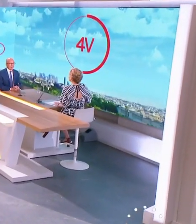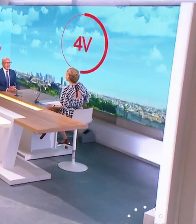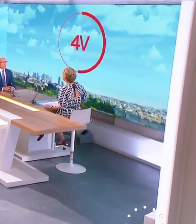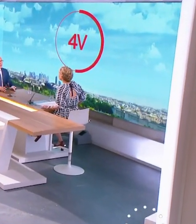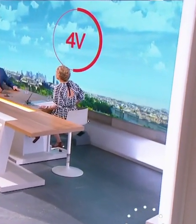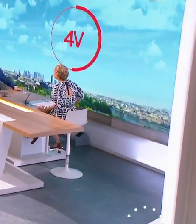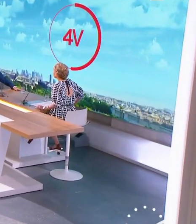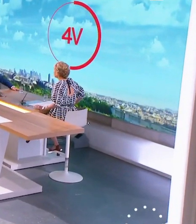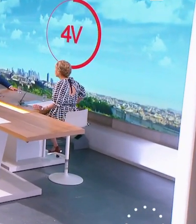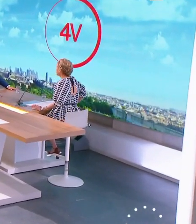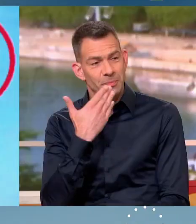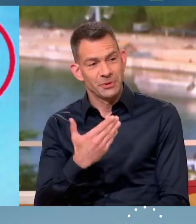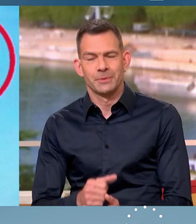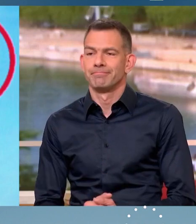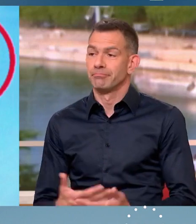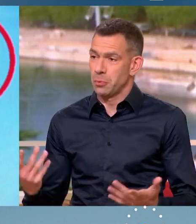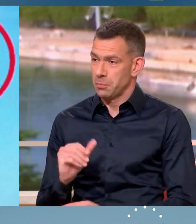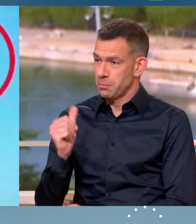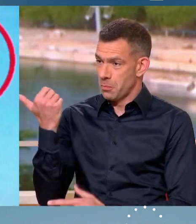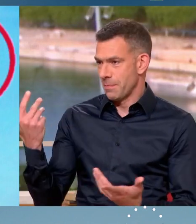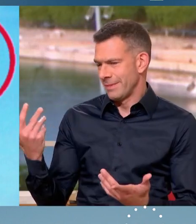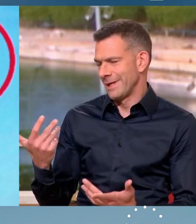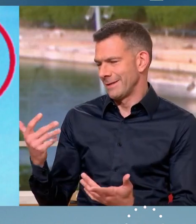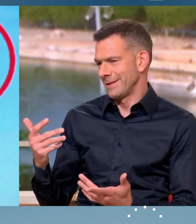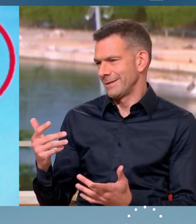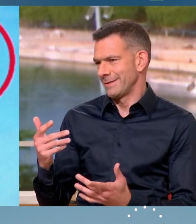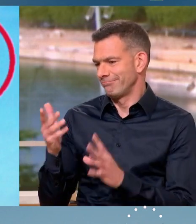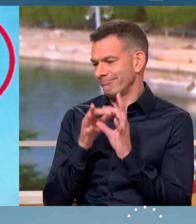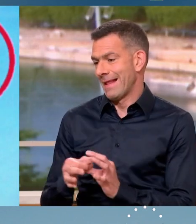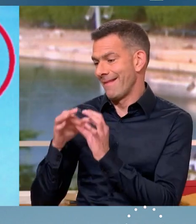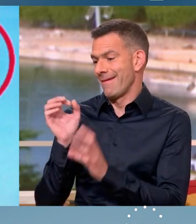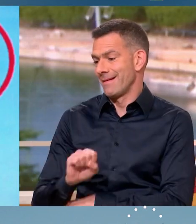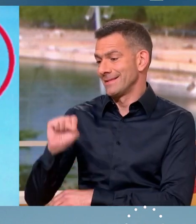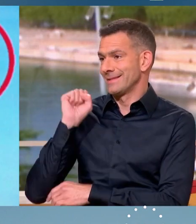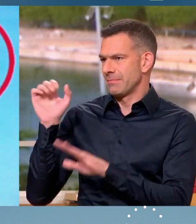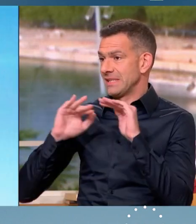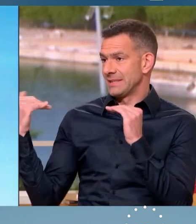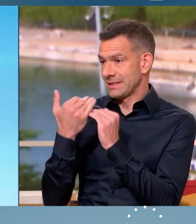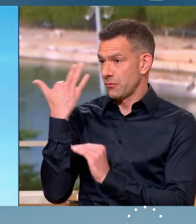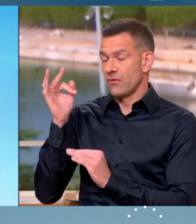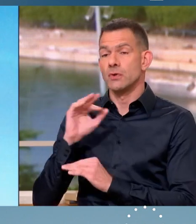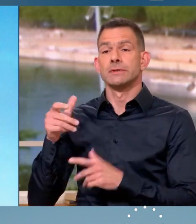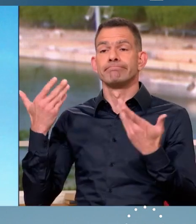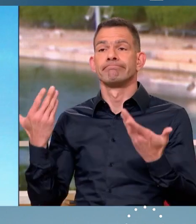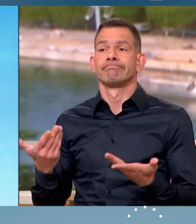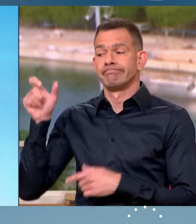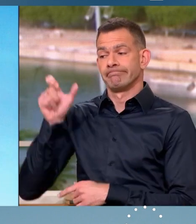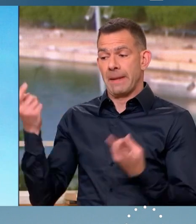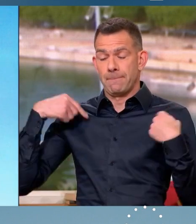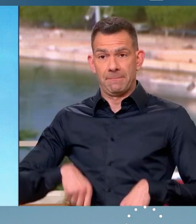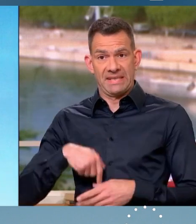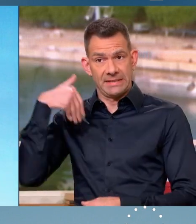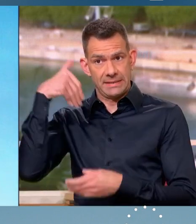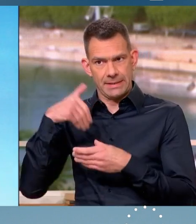Bonjour Éric Ciotti, nous allons commencer cette interview naturellement par ce qui s'est passé autour du Stade de France. Gérald Darmanin a mis en cause les 40